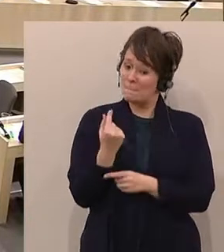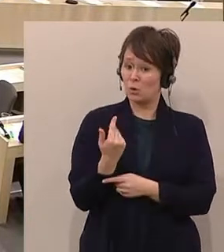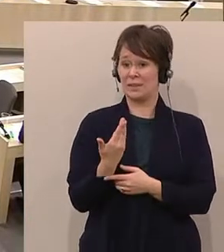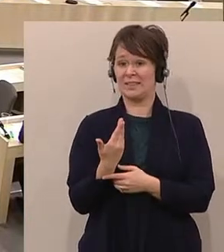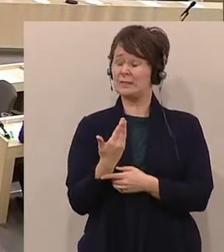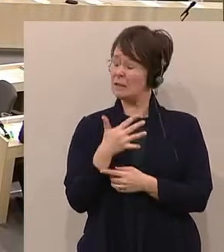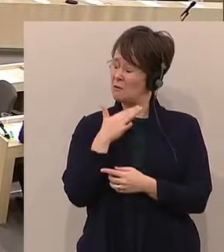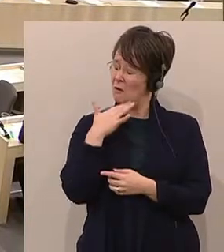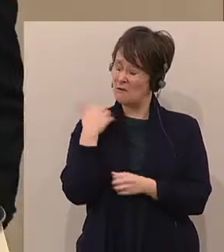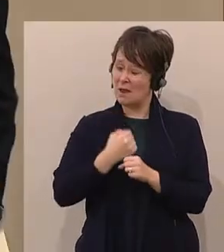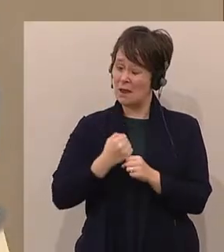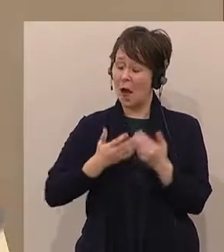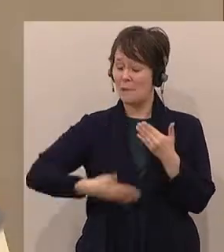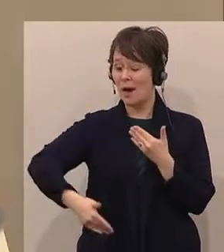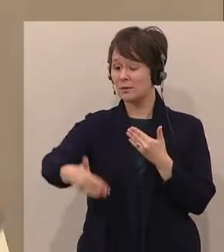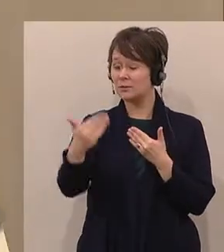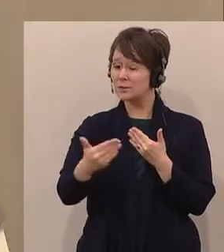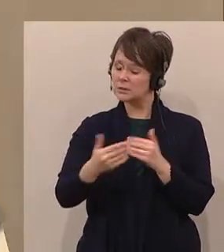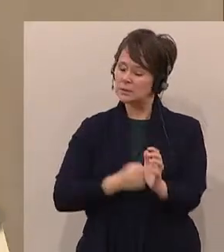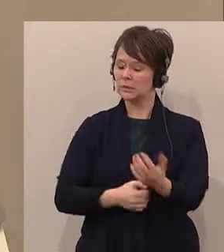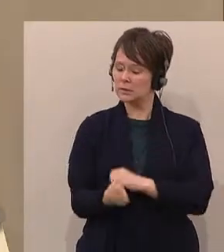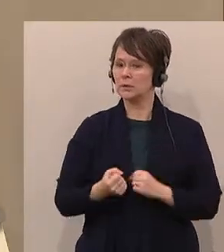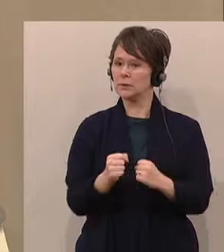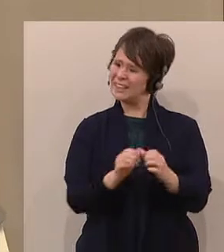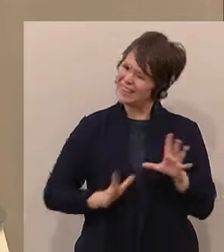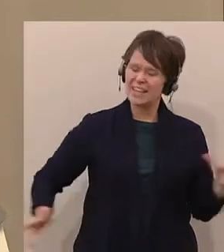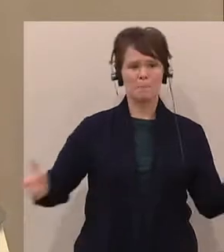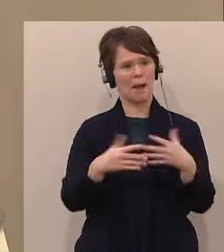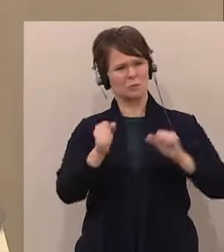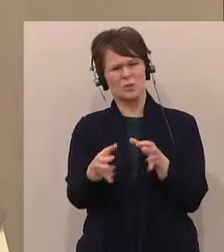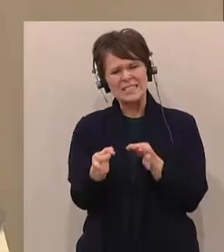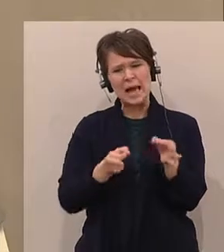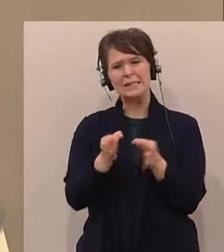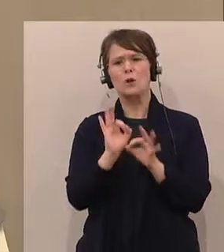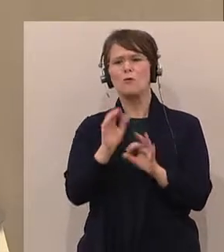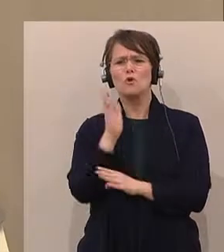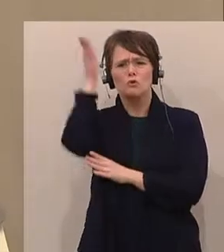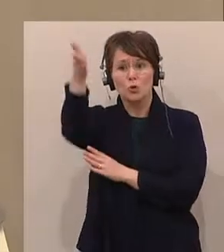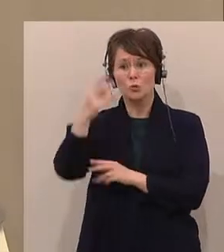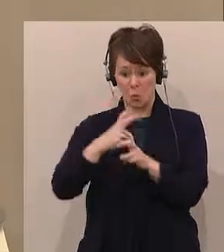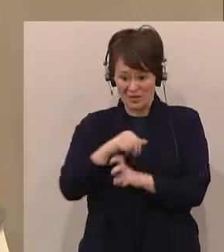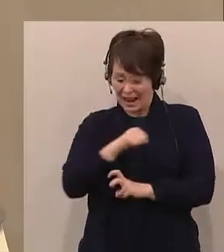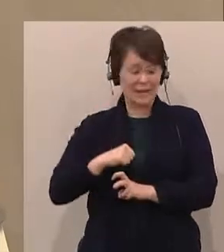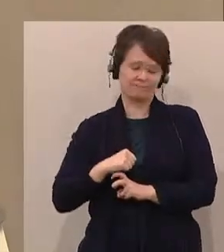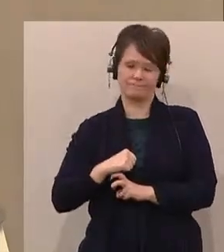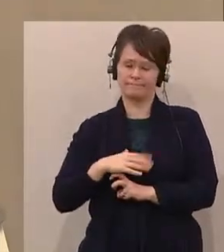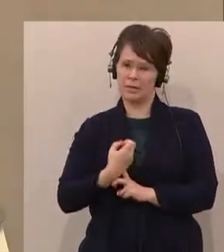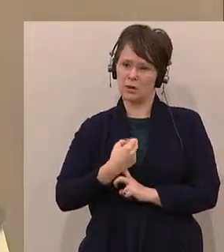zu tun, gemeinsam diese Strategie für die Zukunft zu entwickeln. Österreich alleine wird das nicht schaffen.